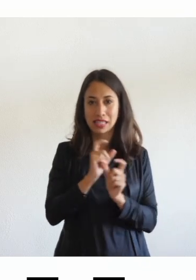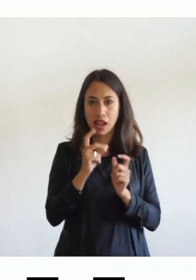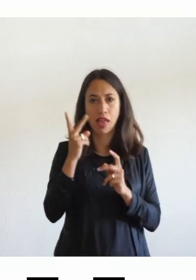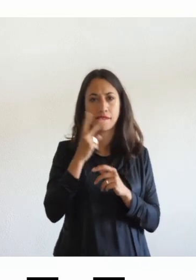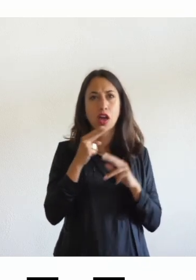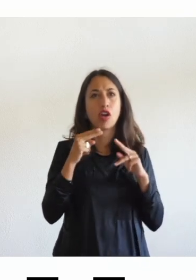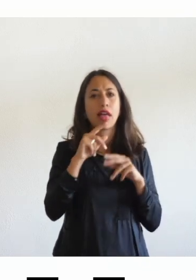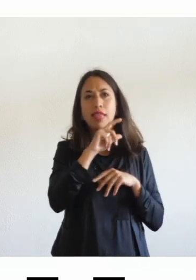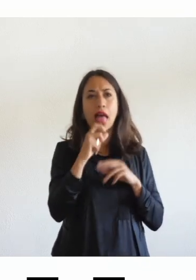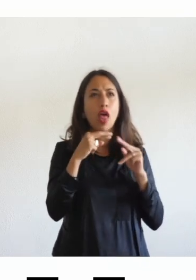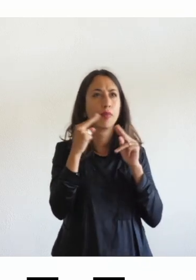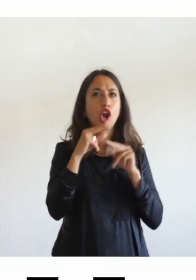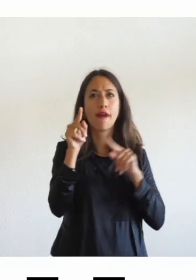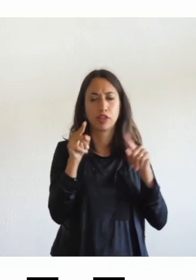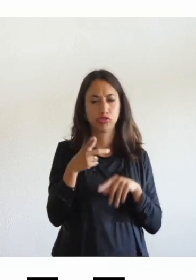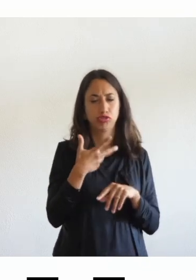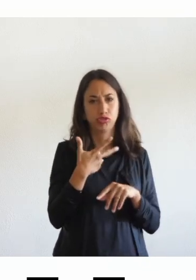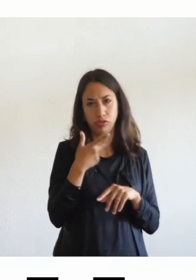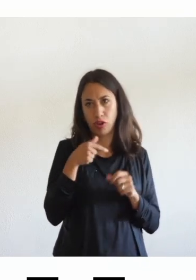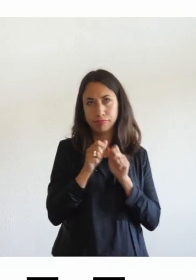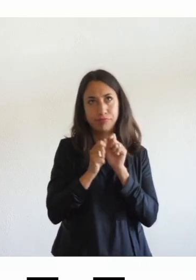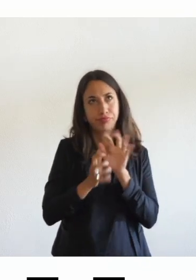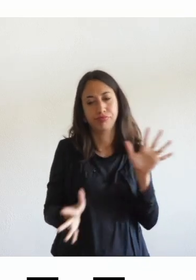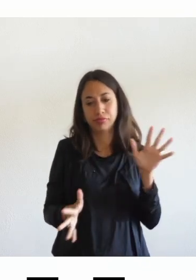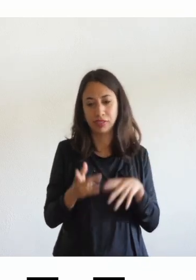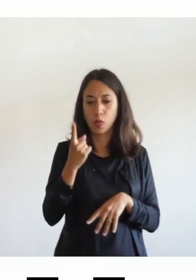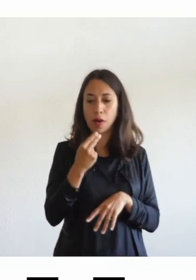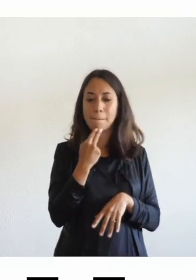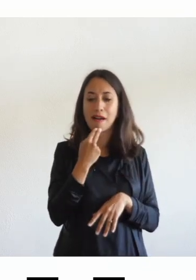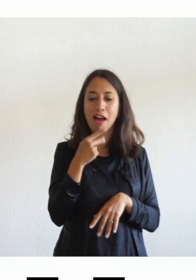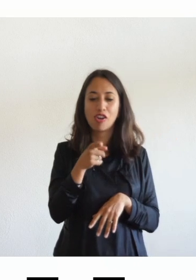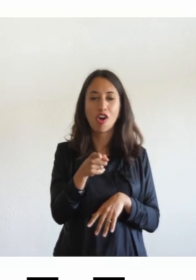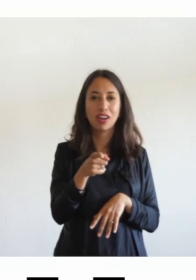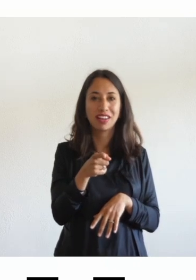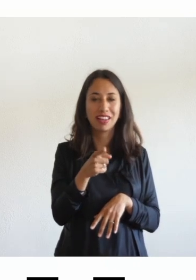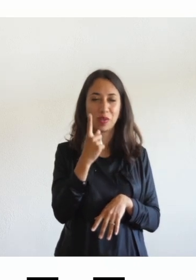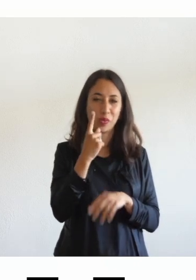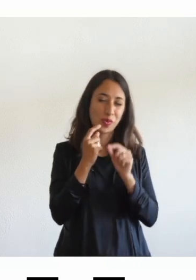province italiane quindi vedete la distribuzione a parte questo marrone triangolino marrone